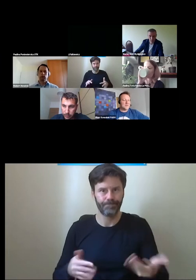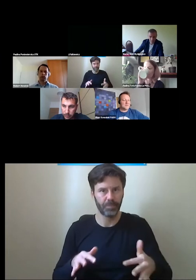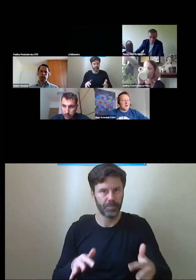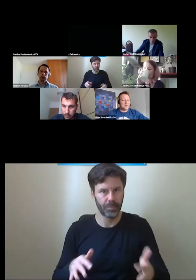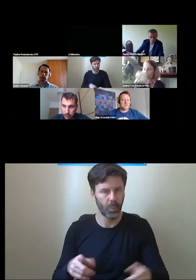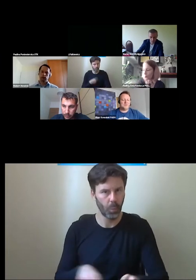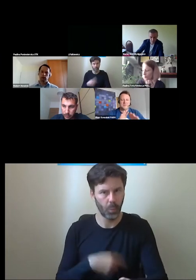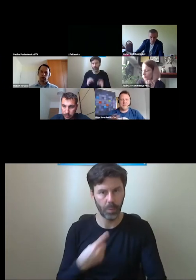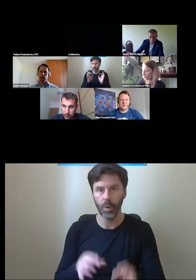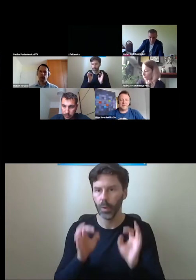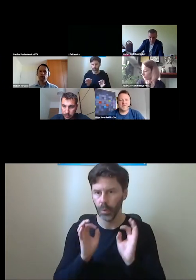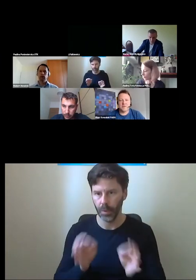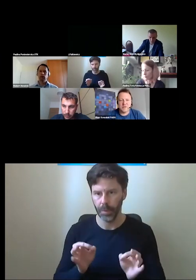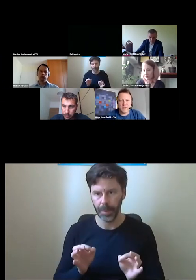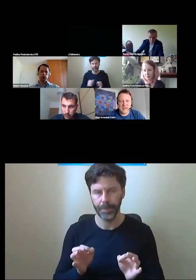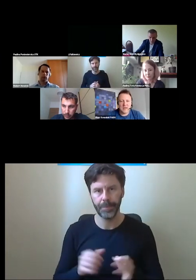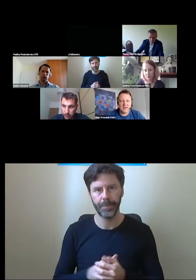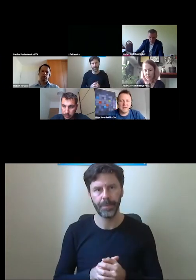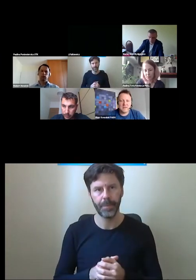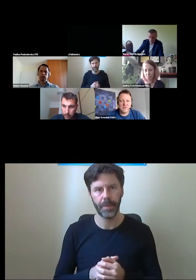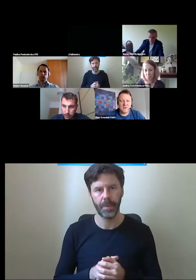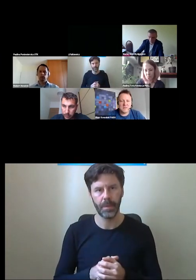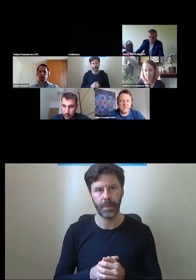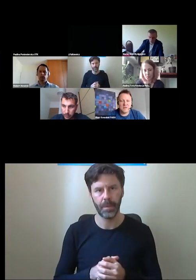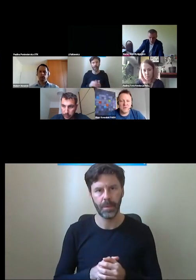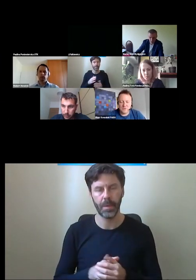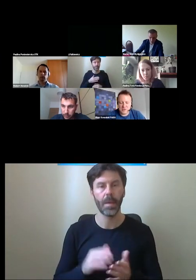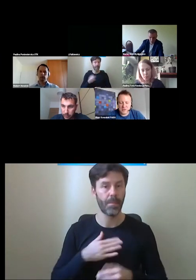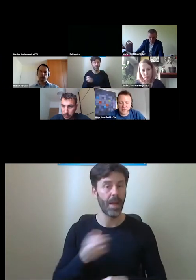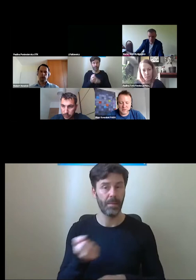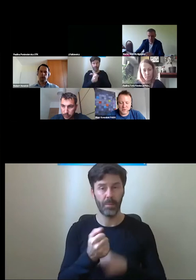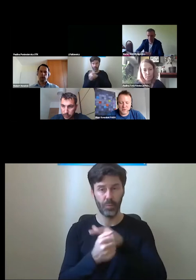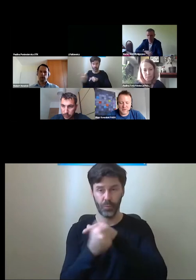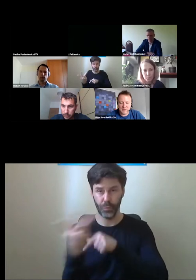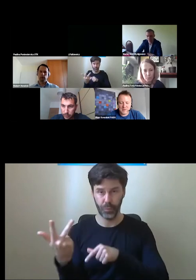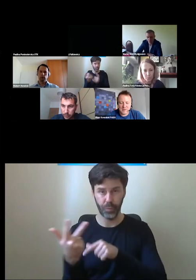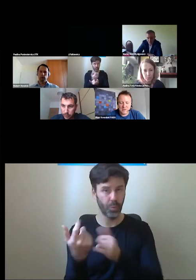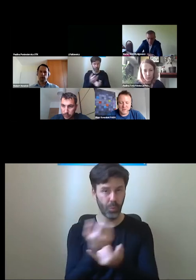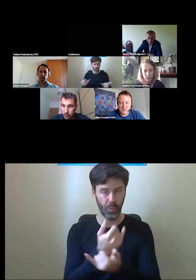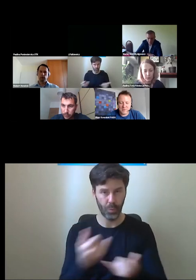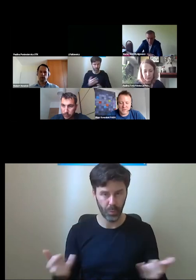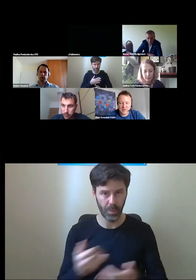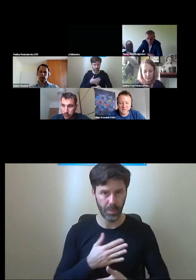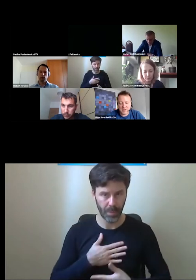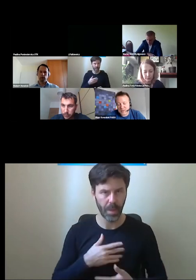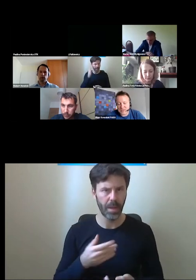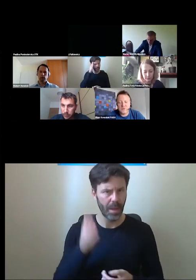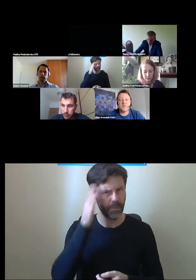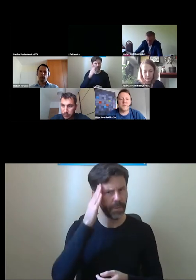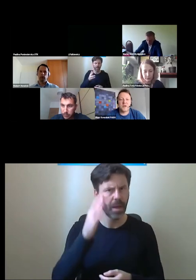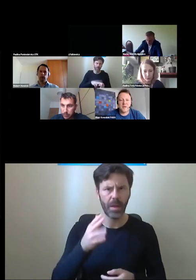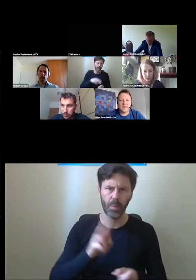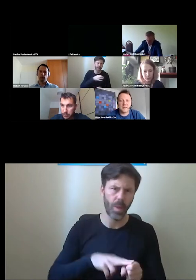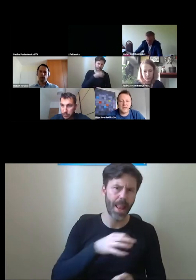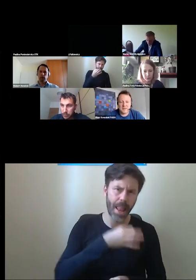Dobra. Mamy trzy rodzaje tych rozwiązań. Wiemy już, które, które są lepsze, znaczy inaczej,